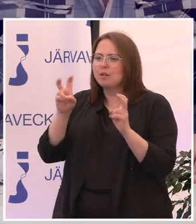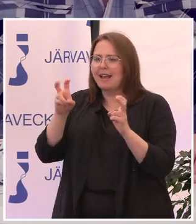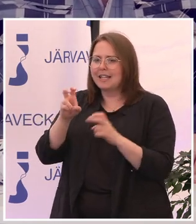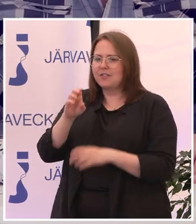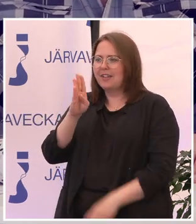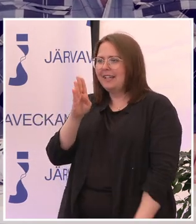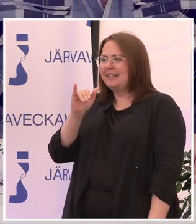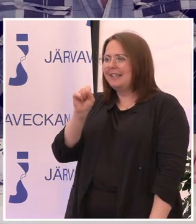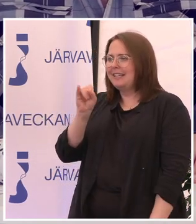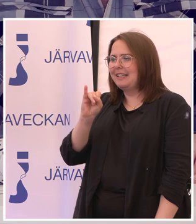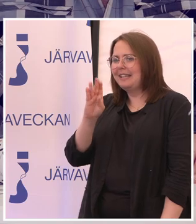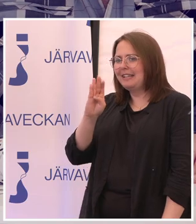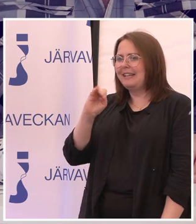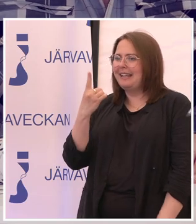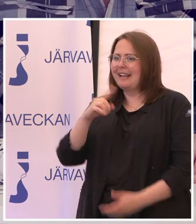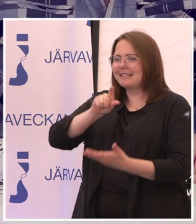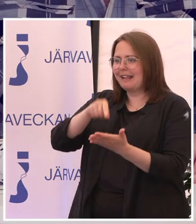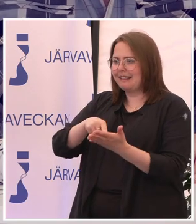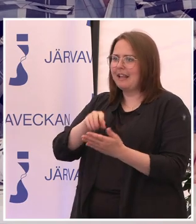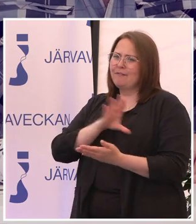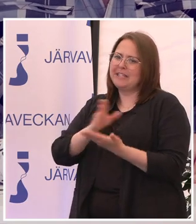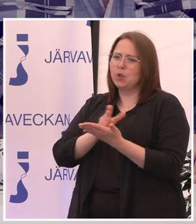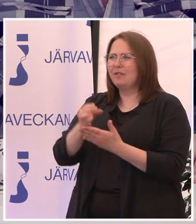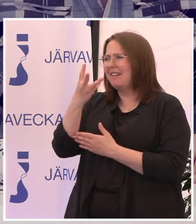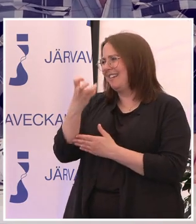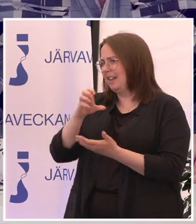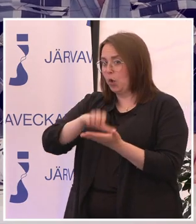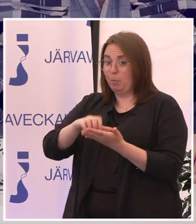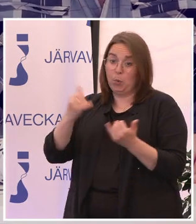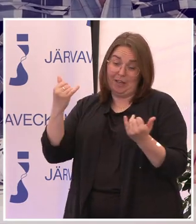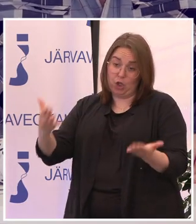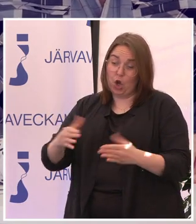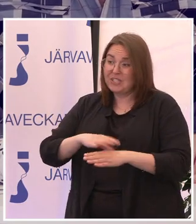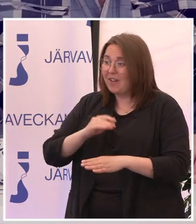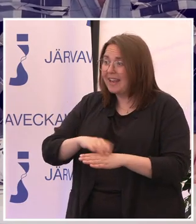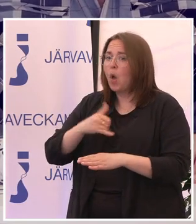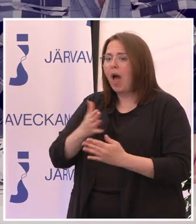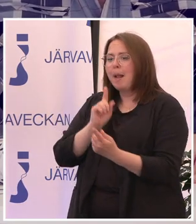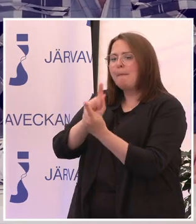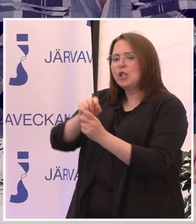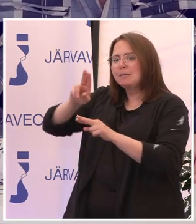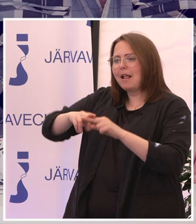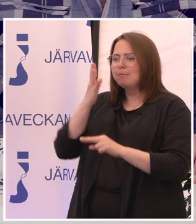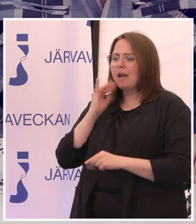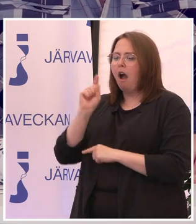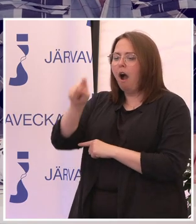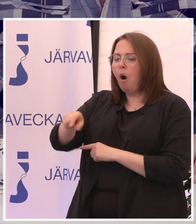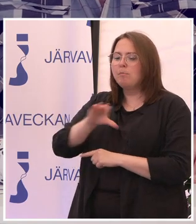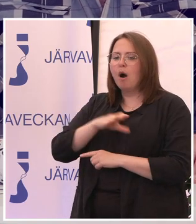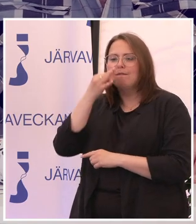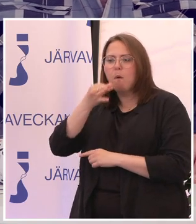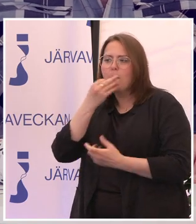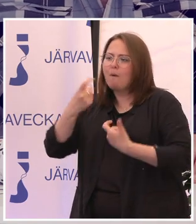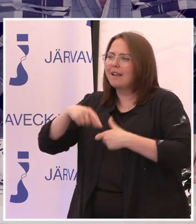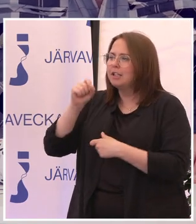Digidelcenter. Det finns på ungefär 30 kommuner i landet idag och det är en mötesplats dit du kan komma om du har frågor